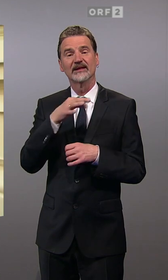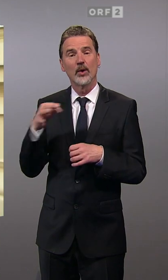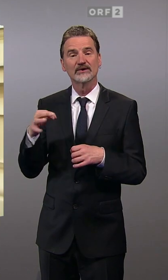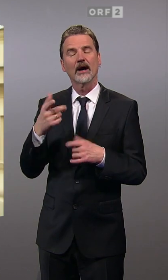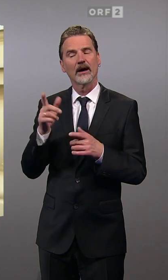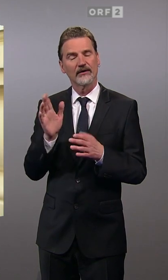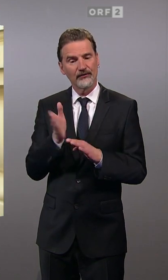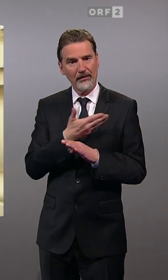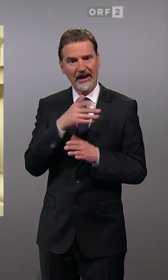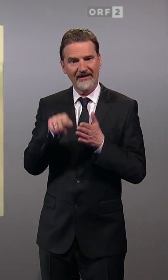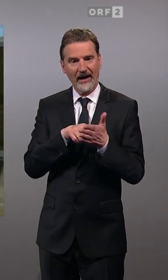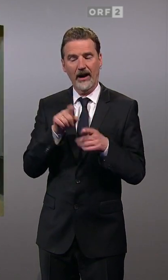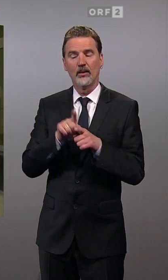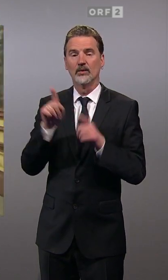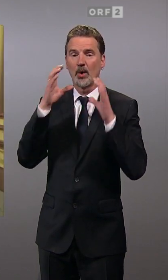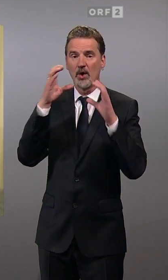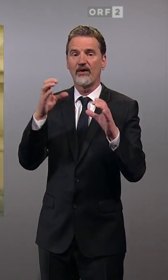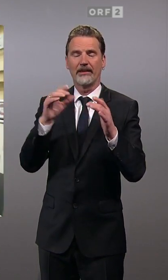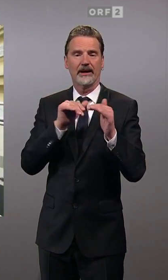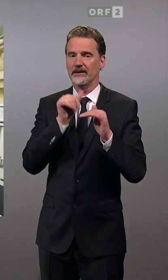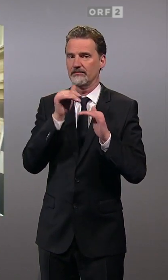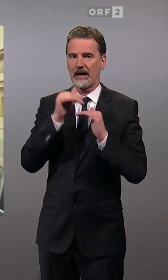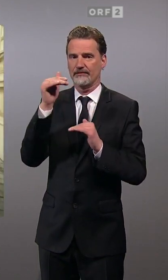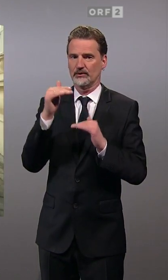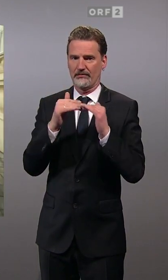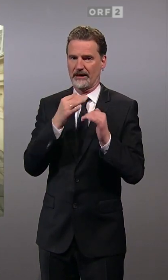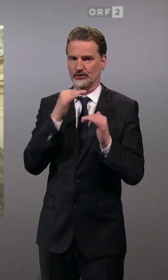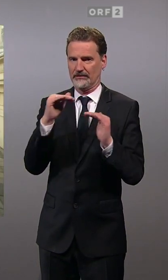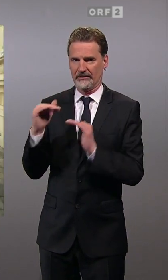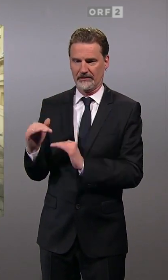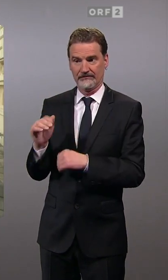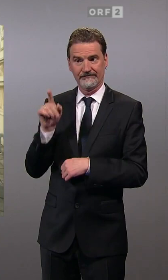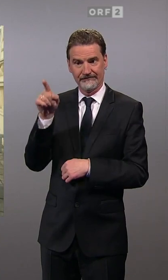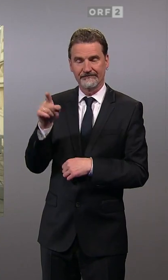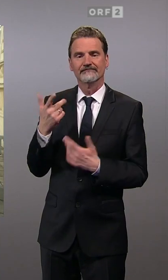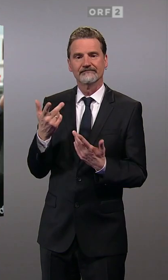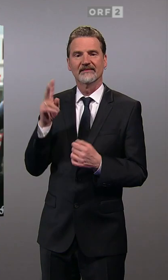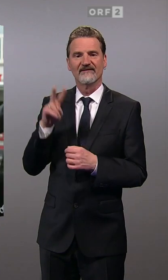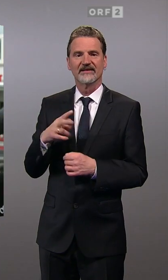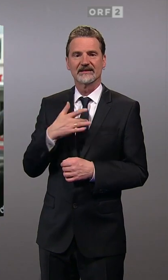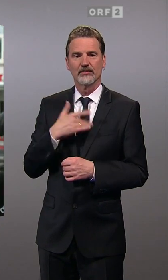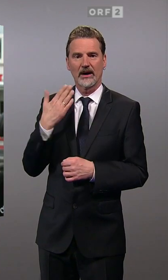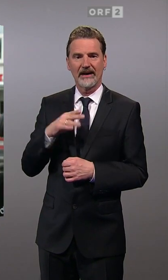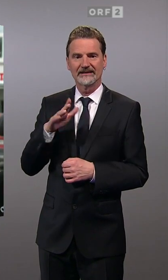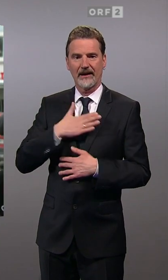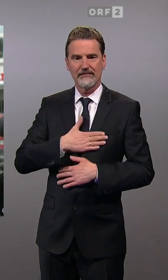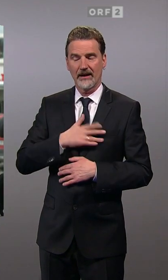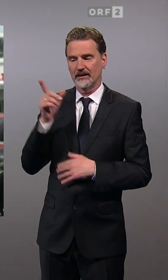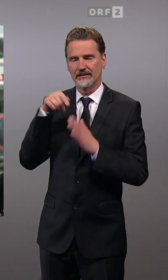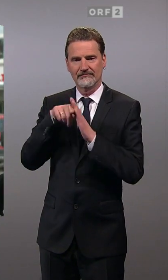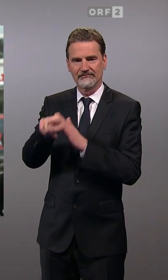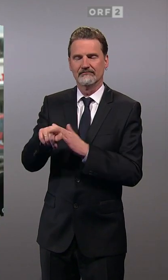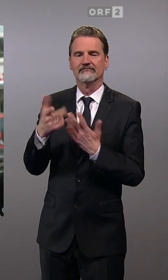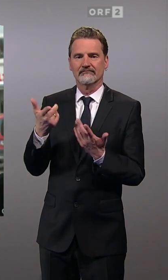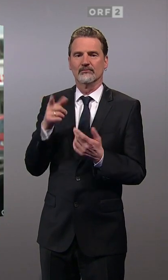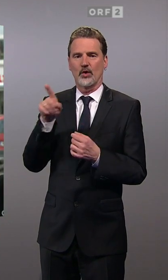-Spitzenkandidatin Helga Grießmer ist Vizebürgermeisterin in Baden, wo sie auch ihre Stimme abgibt. Ich glaube, sehr, sehr viele sind unsicher. Das